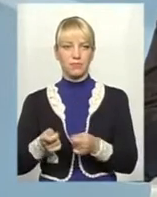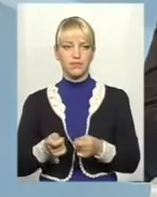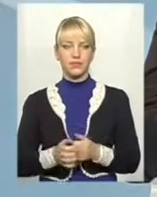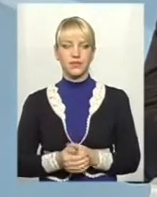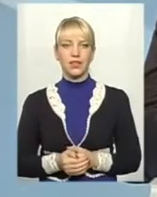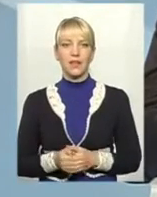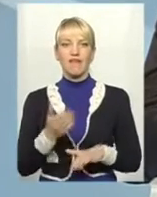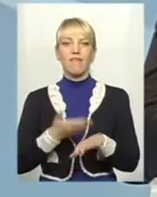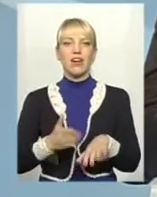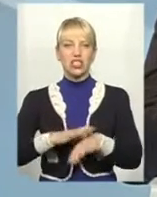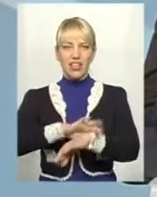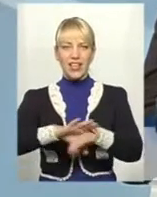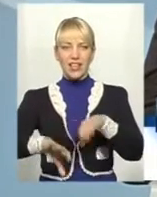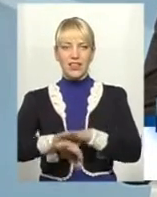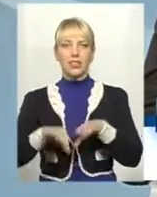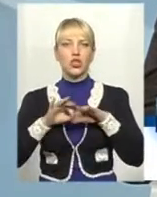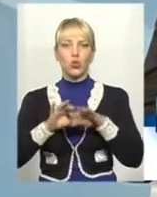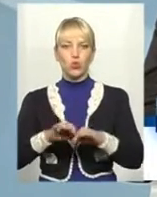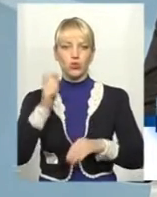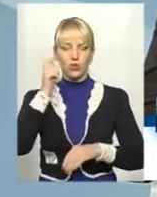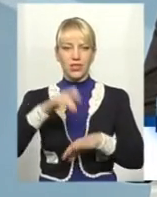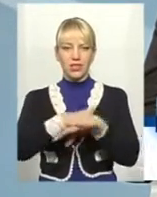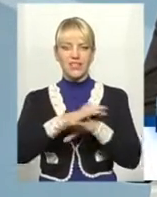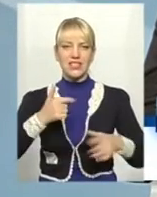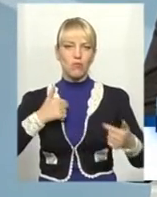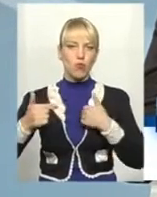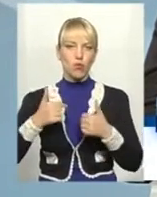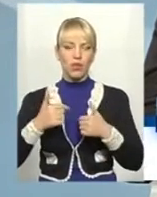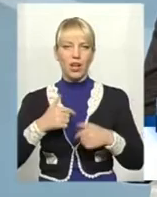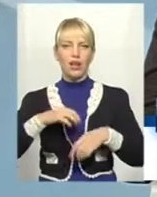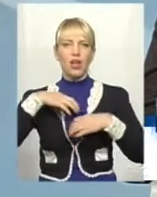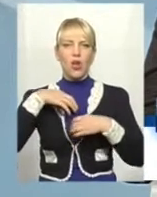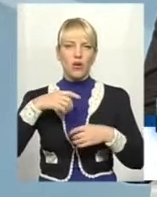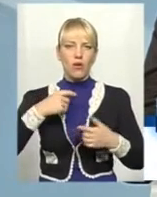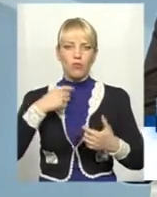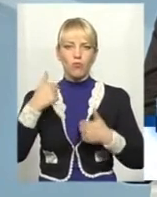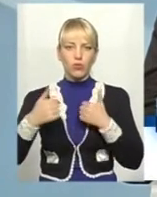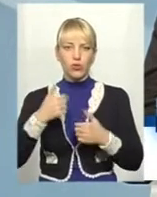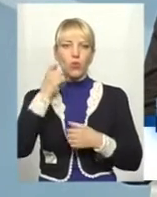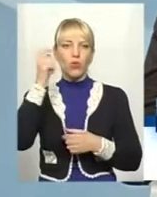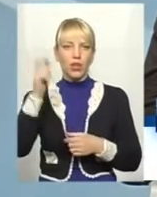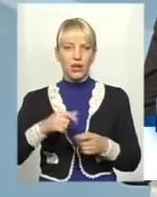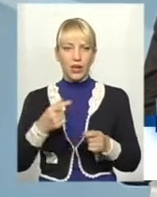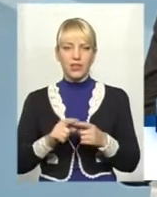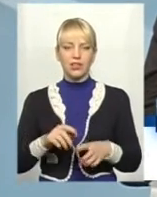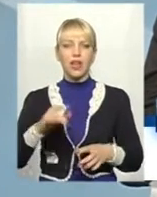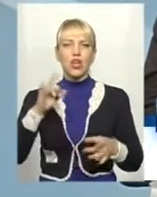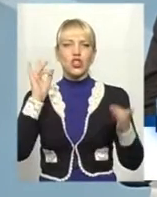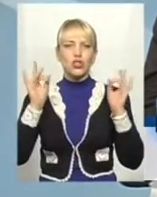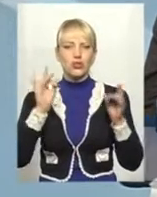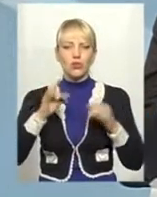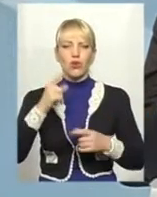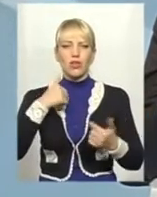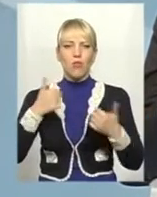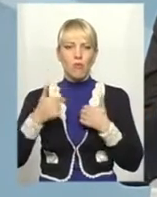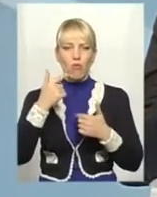Важкі кайдани носить український народ. В страшних муках конає ненька України. Навколо стогін, муки, сльози, кров